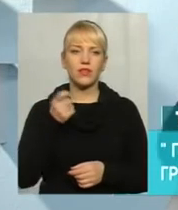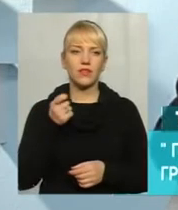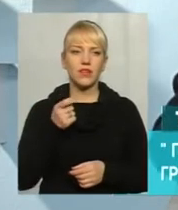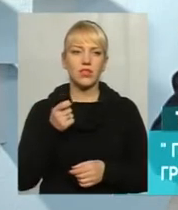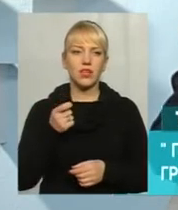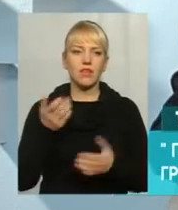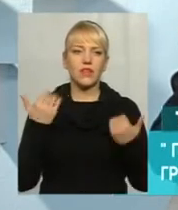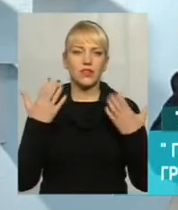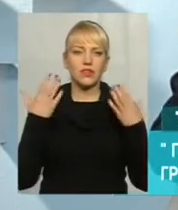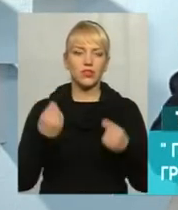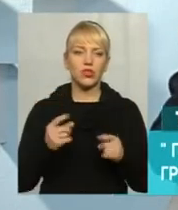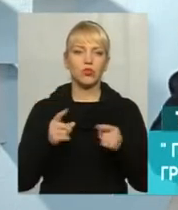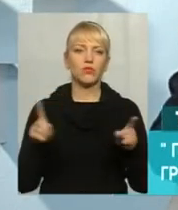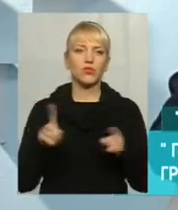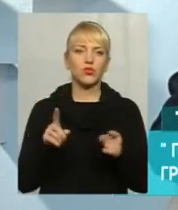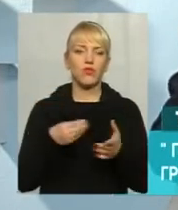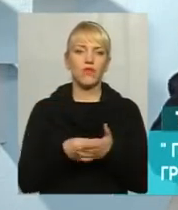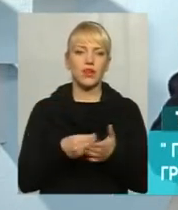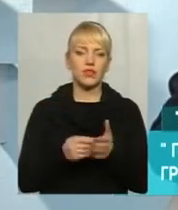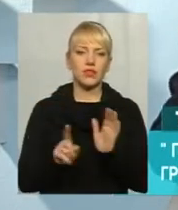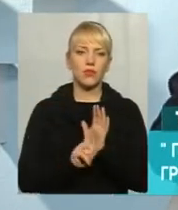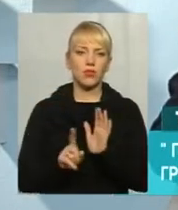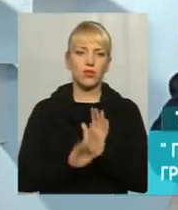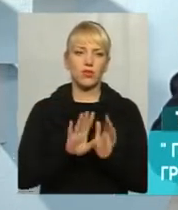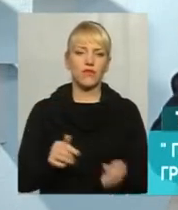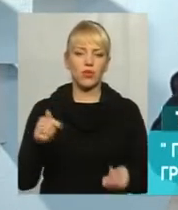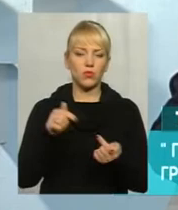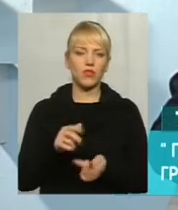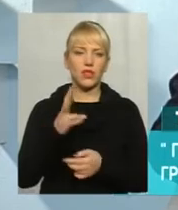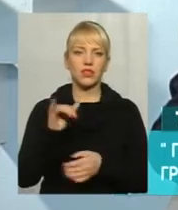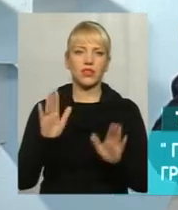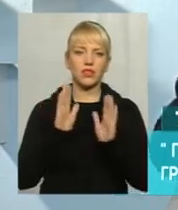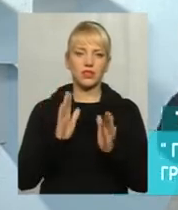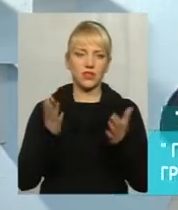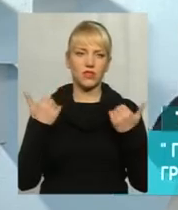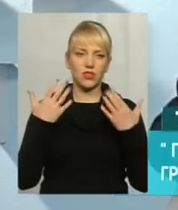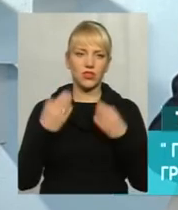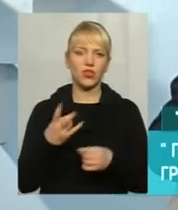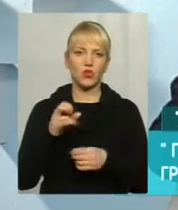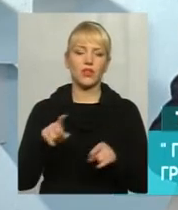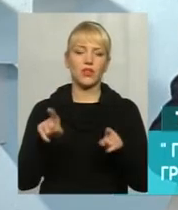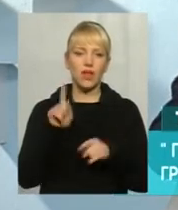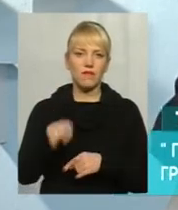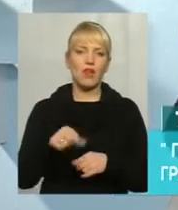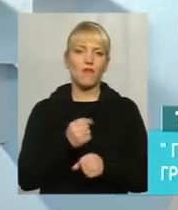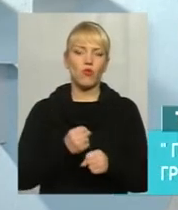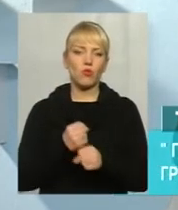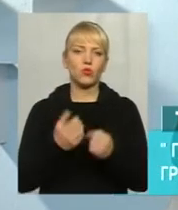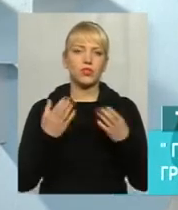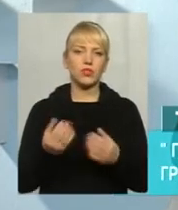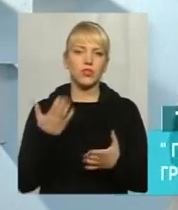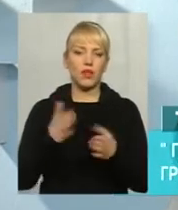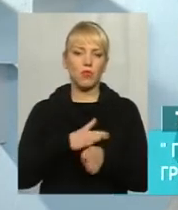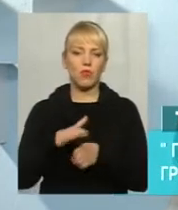дні. А субота, неділя, вихідні дні, тому що вартість проїзду не відповідає не тільки вихідні дні, а в робочі дні. Тому що наповненість